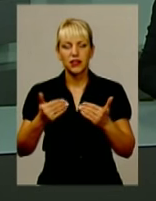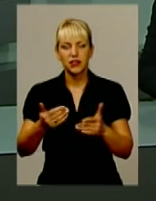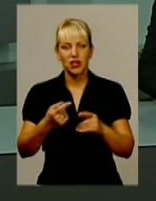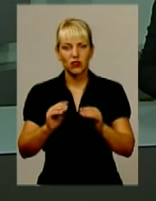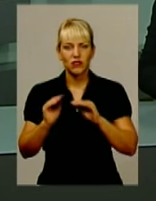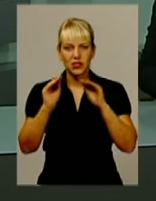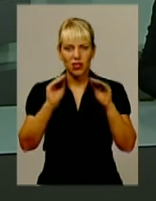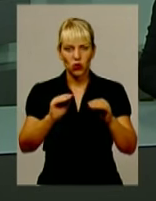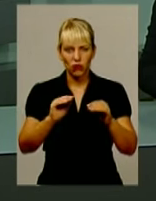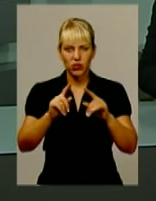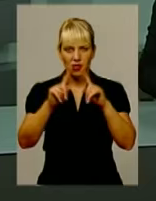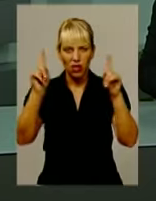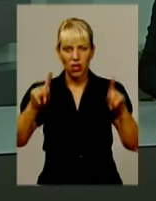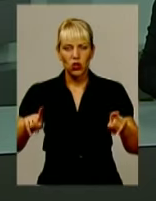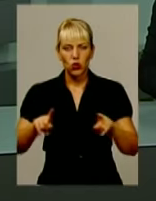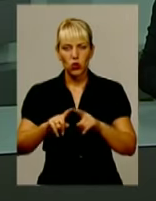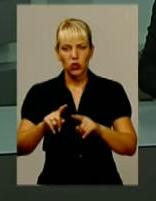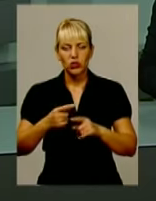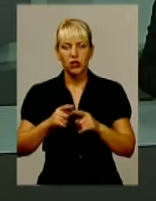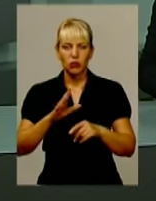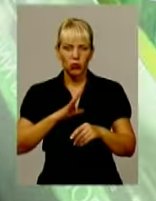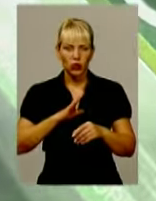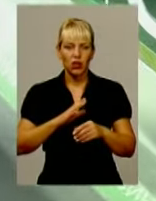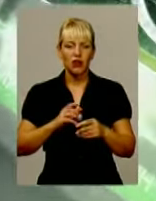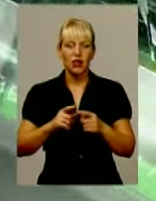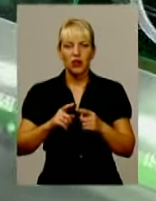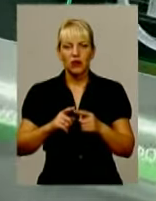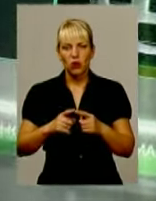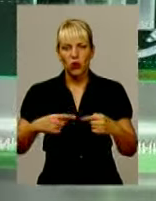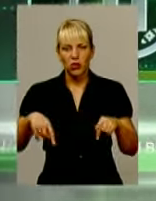стала Кам'янець-Подільська міська спілка ветеранів Афганістану.